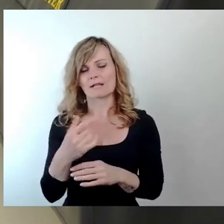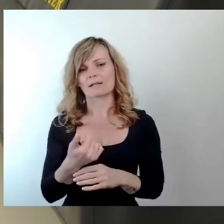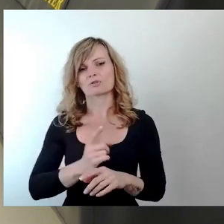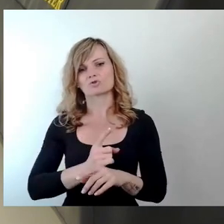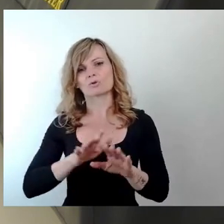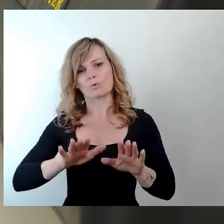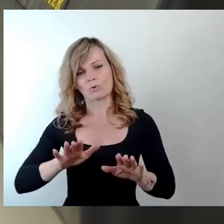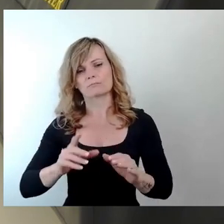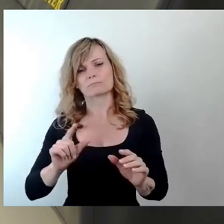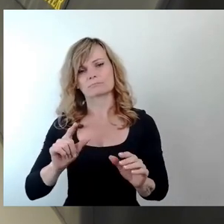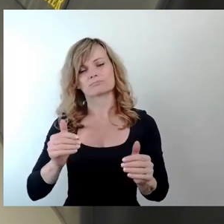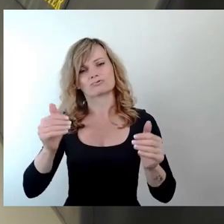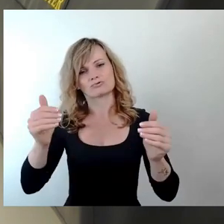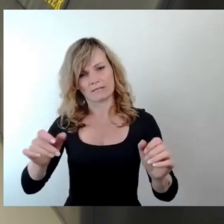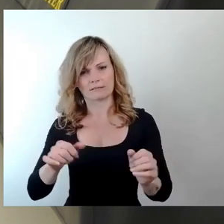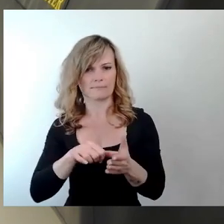Sicherheitslage in der Innenstadt.